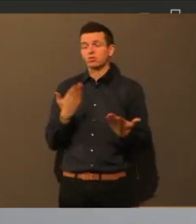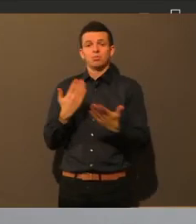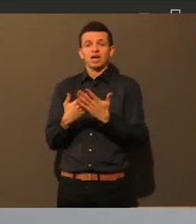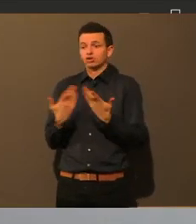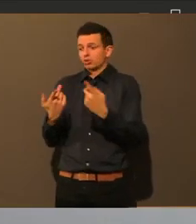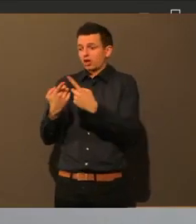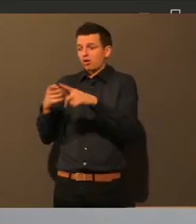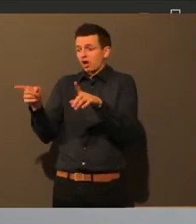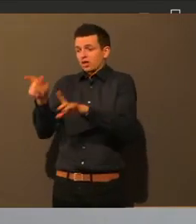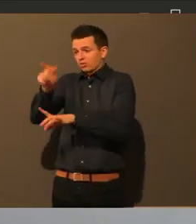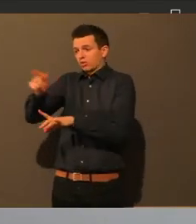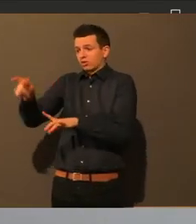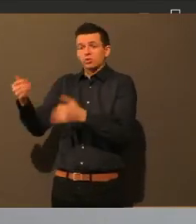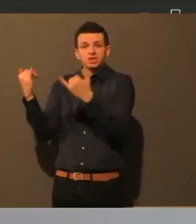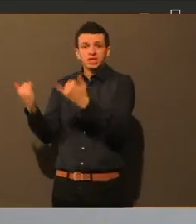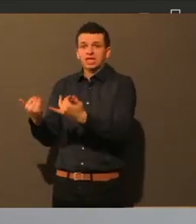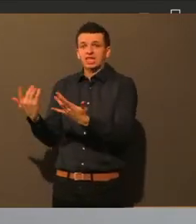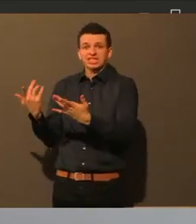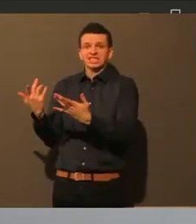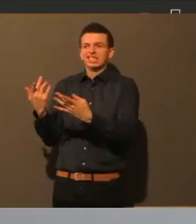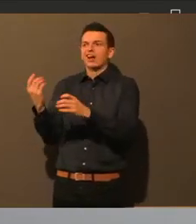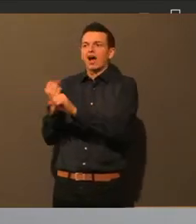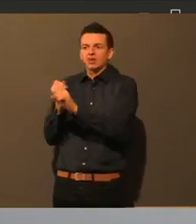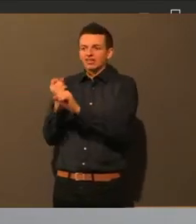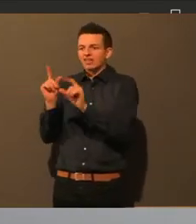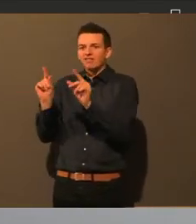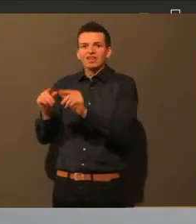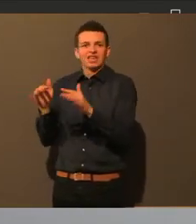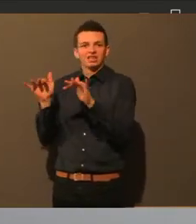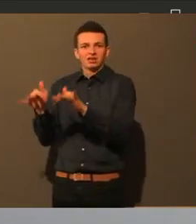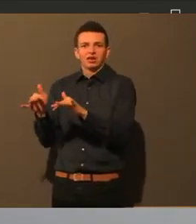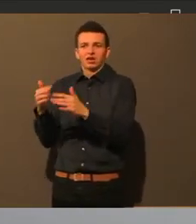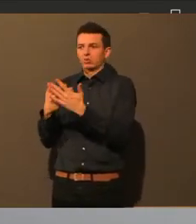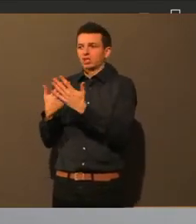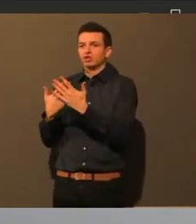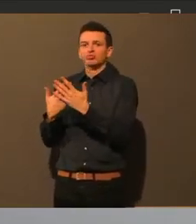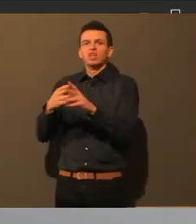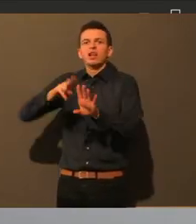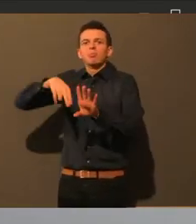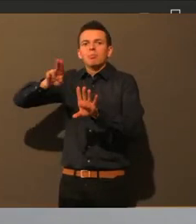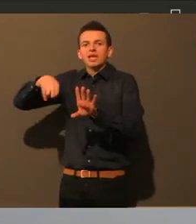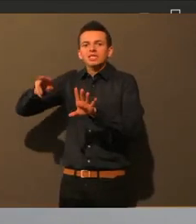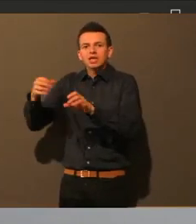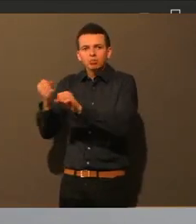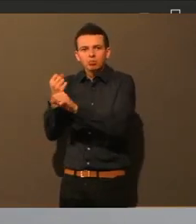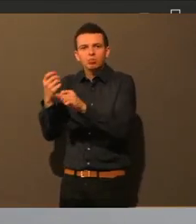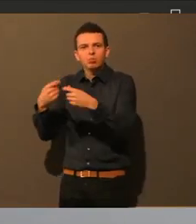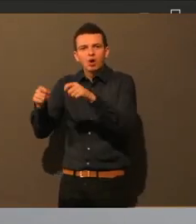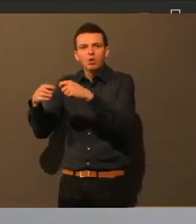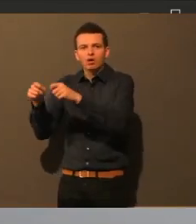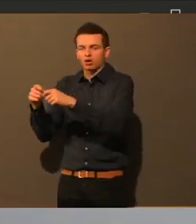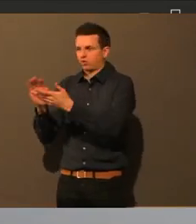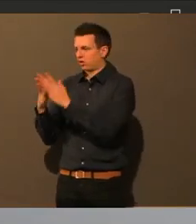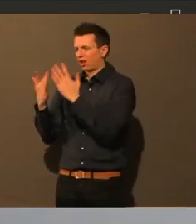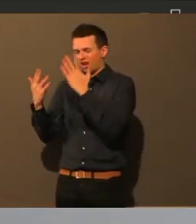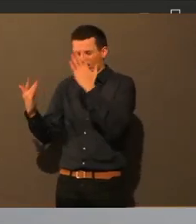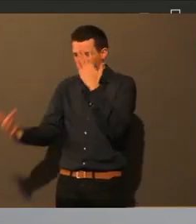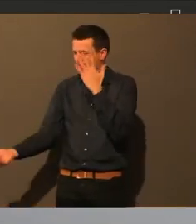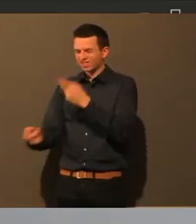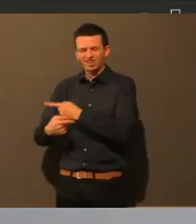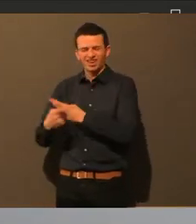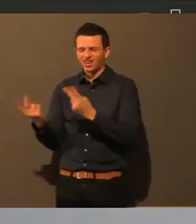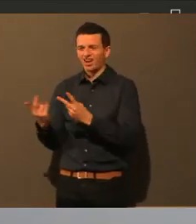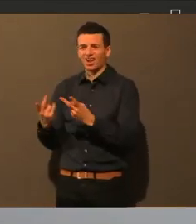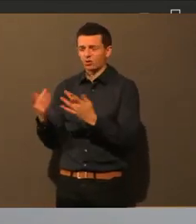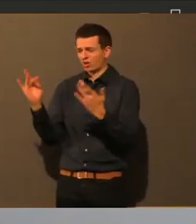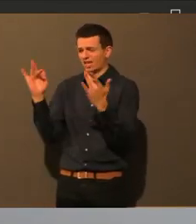vielleicht Eltern Geld sammeln mit Crowdfunding beim Piazolo nachfragen. Der Piazolo hat ja vielleicht noch irgendwo eine